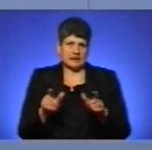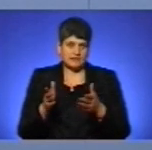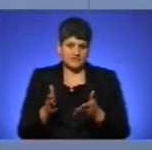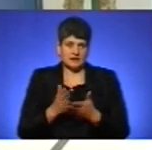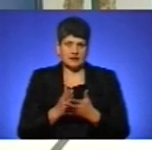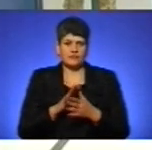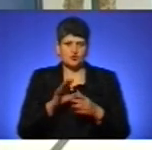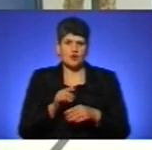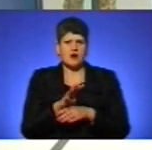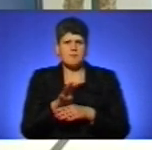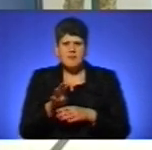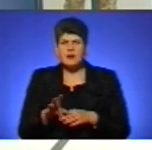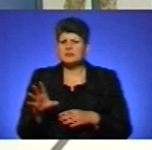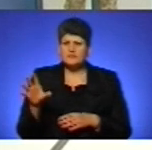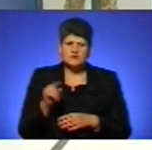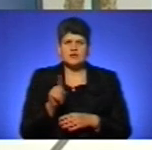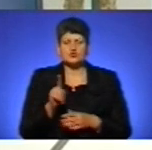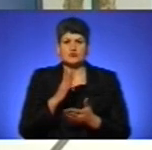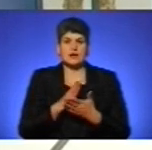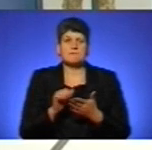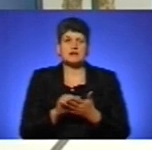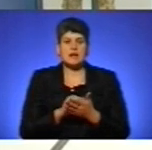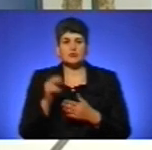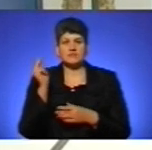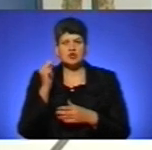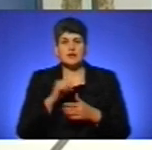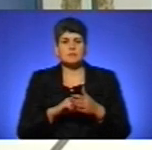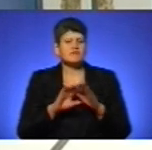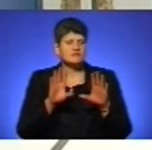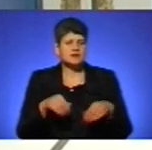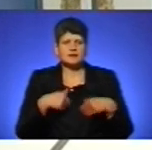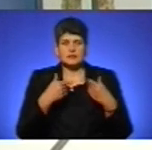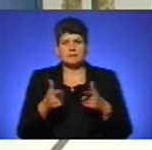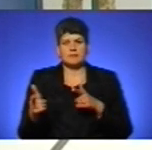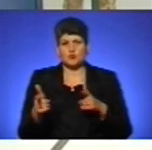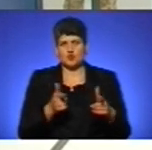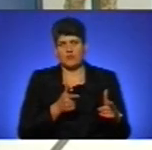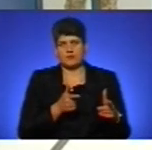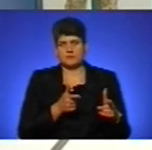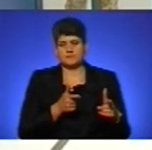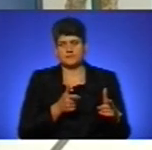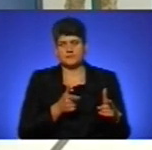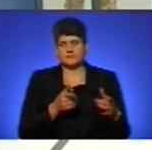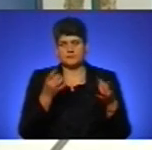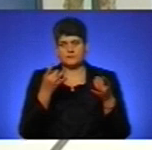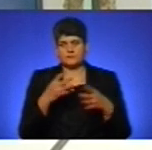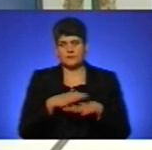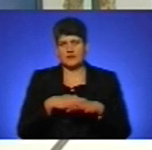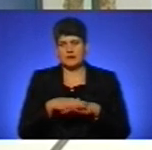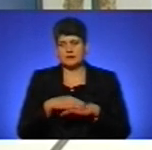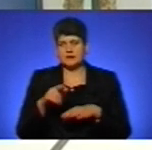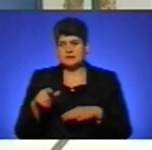Гармати, все, що є навчальна матеріальна база, все надаємо для підготовки цивільного населення для